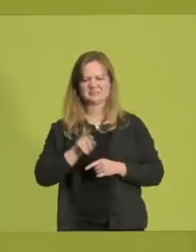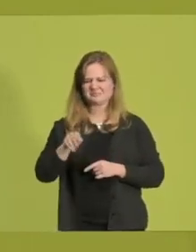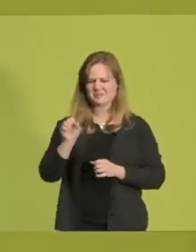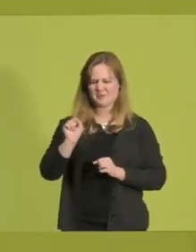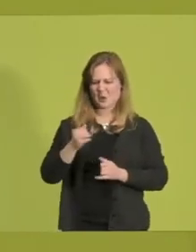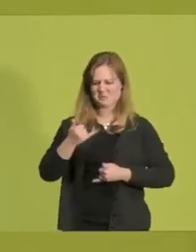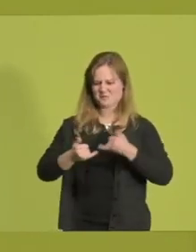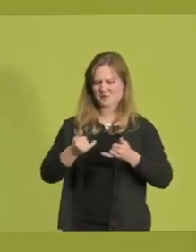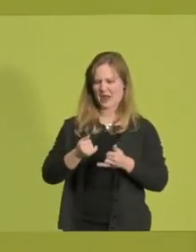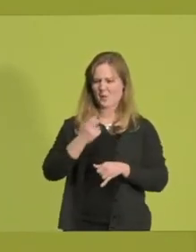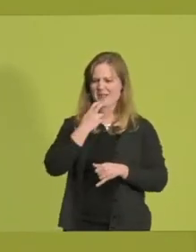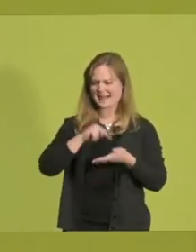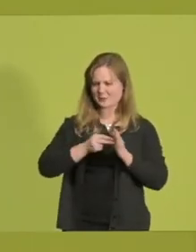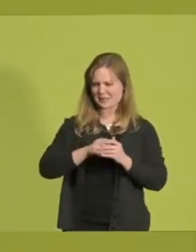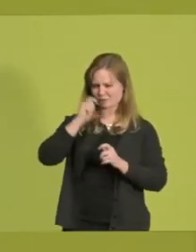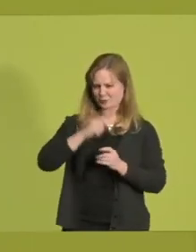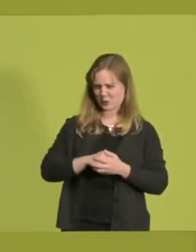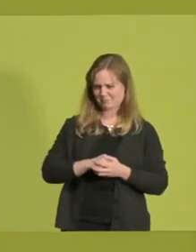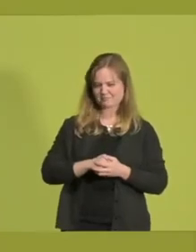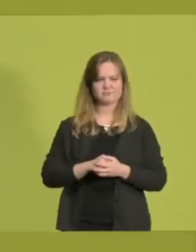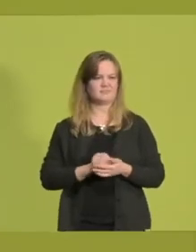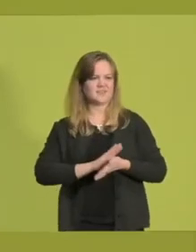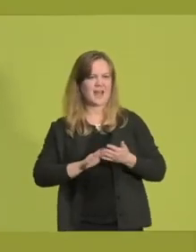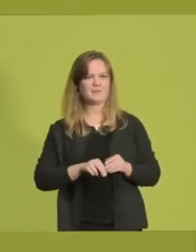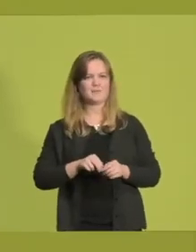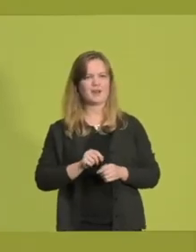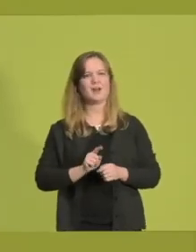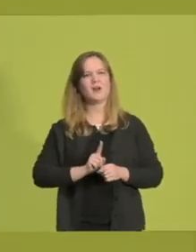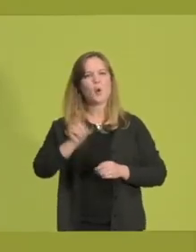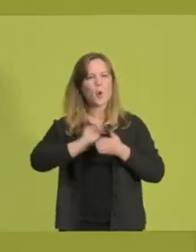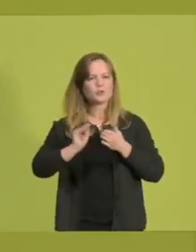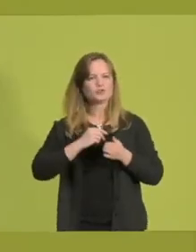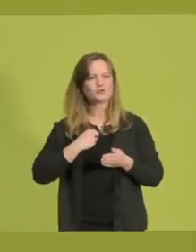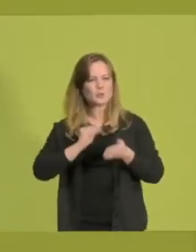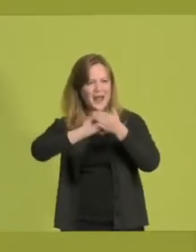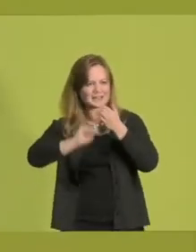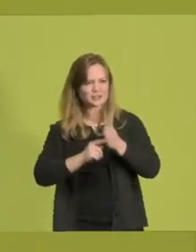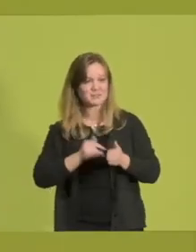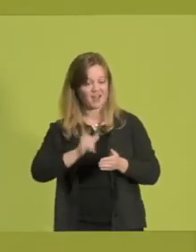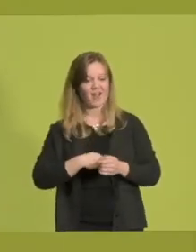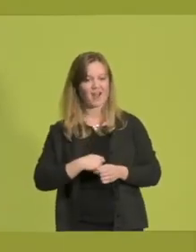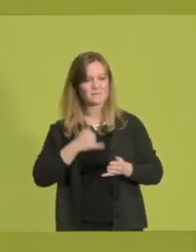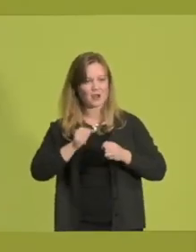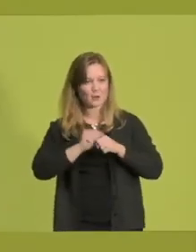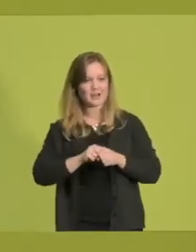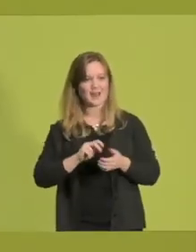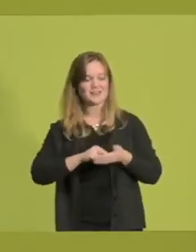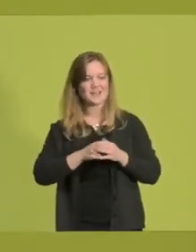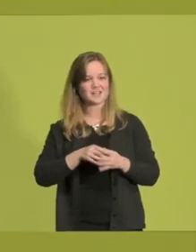gekommen bin. Ganz einfach, ich habe mich an der FH eingeschrieben. Denn ja, auch Frauen können technikbegeistert sein.